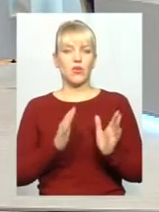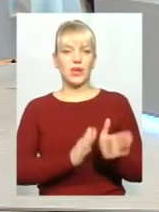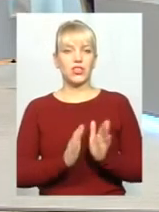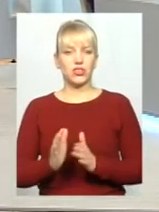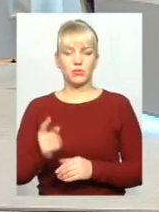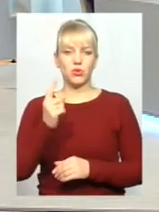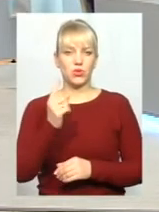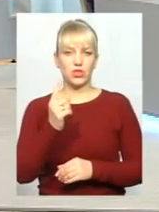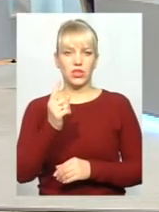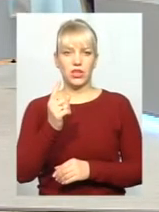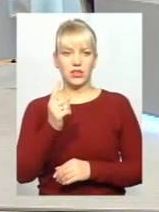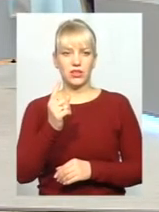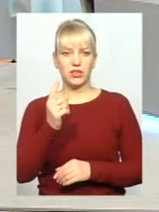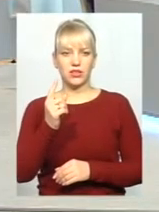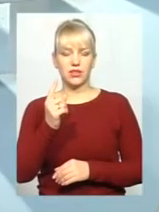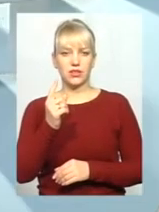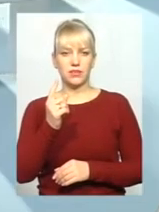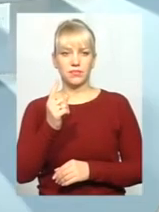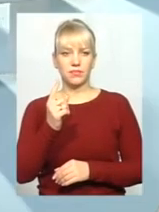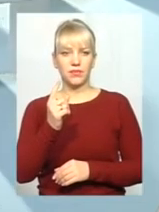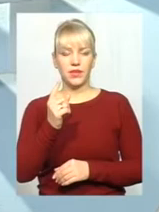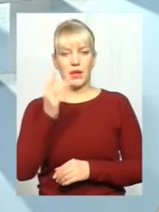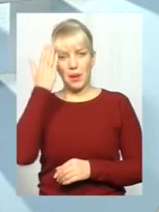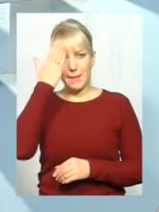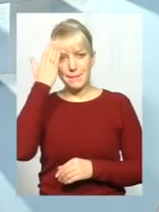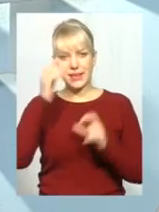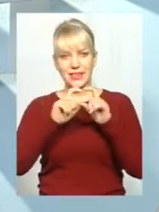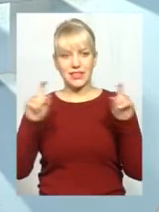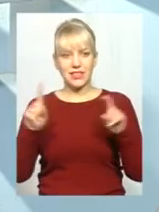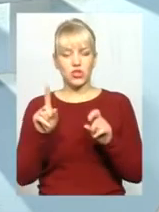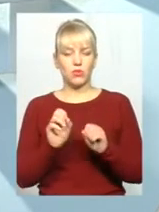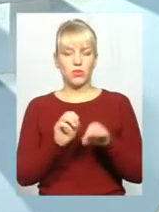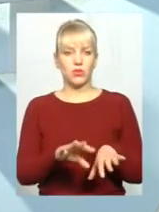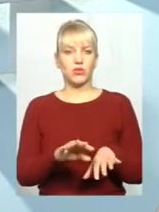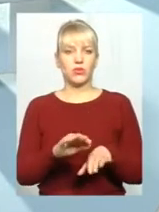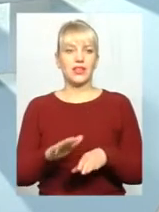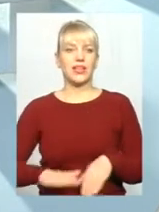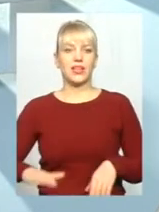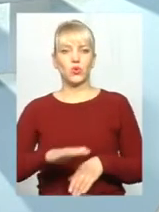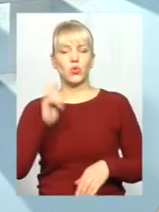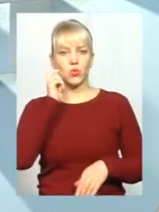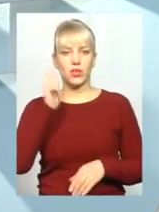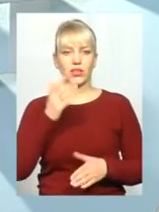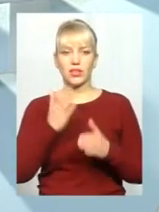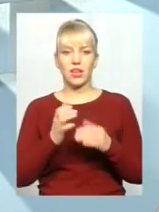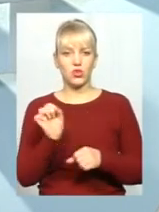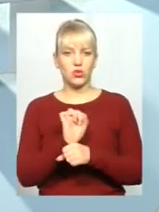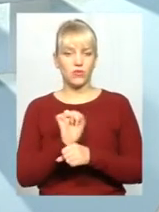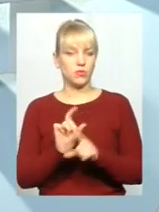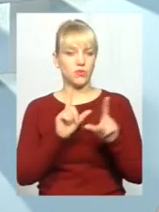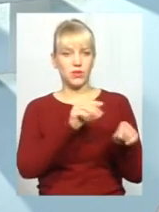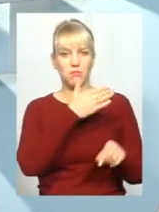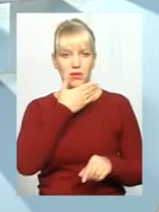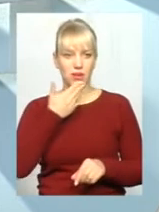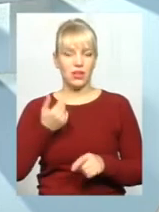однієї митниці, щоб покинути територію України. Якщо автомобіль не виїжджає в цей термін,